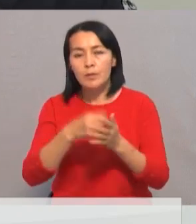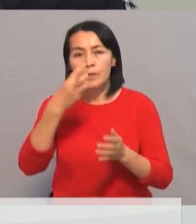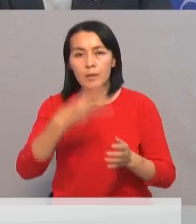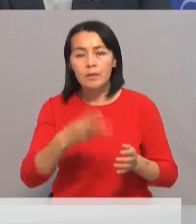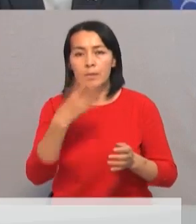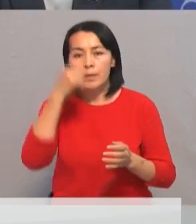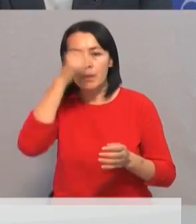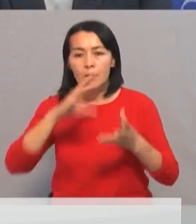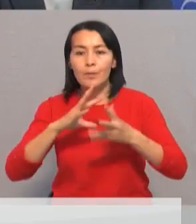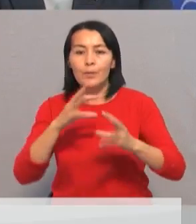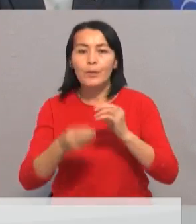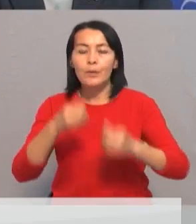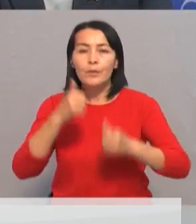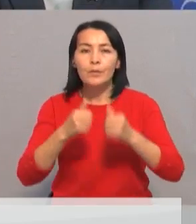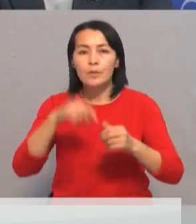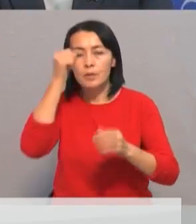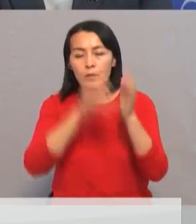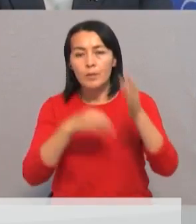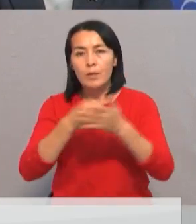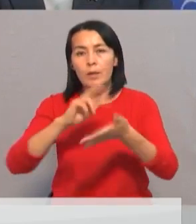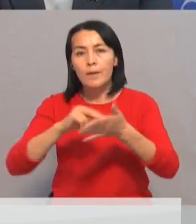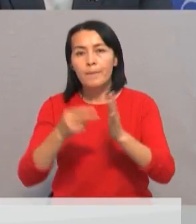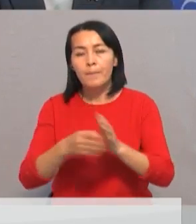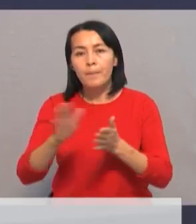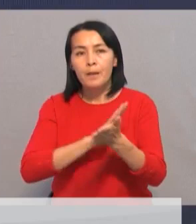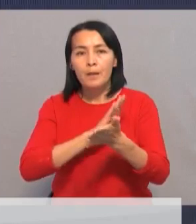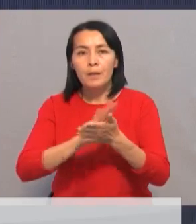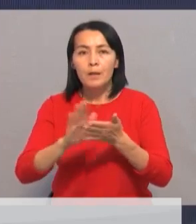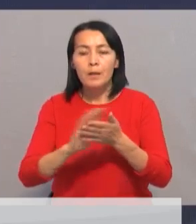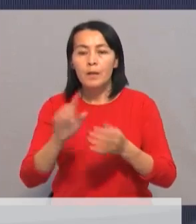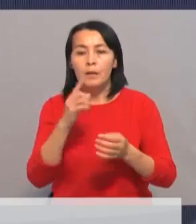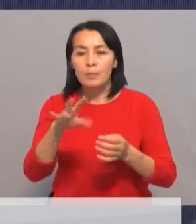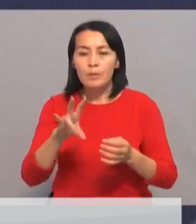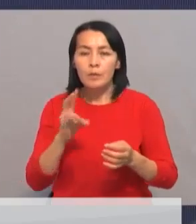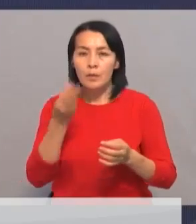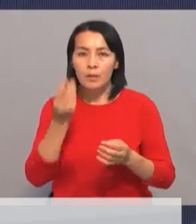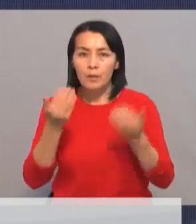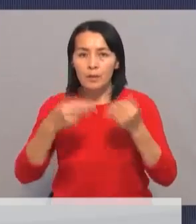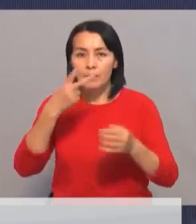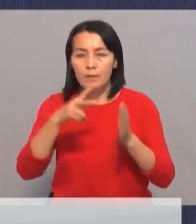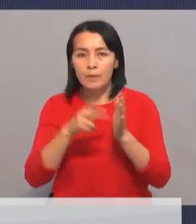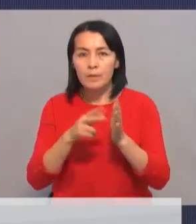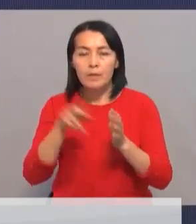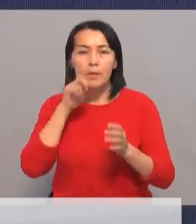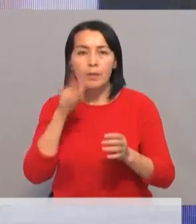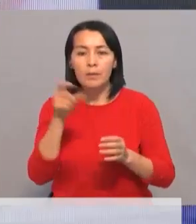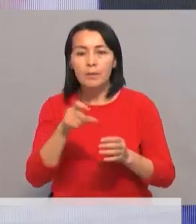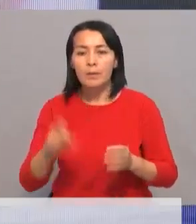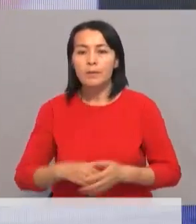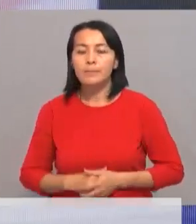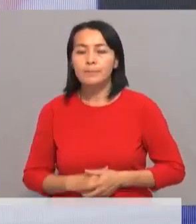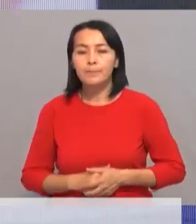35 лет. По итогам конкурса до конца года планируется предоставить грант в размере 1 миллиона тенге 28 молодым гражданам.